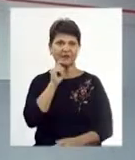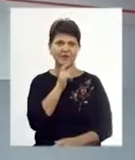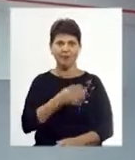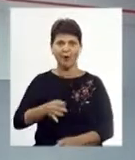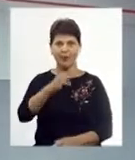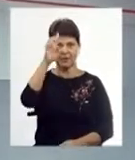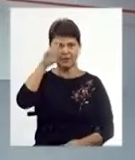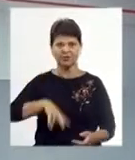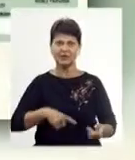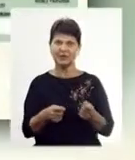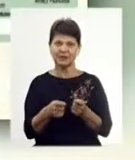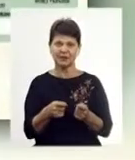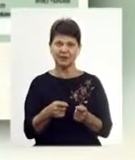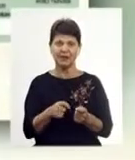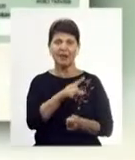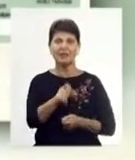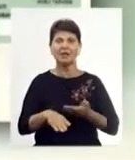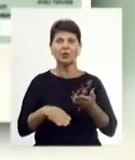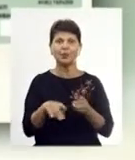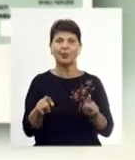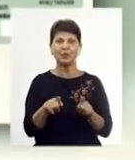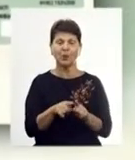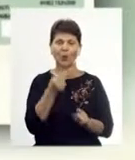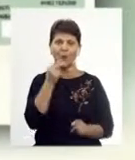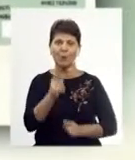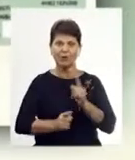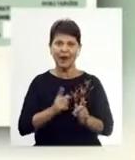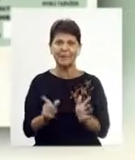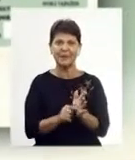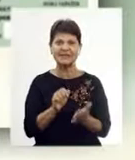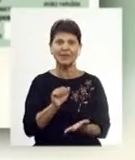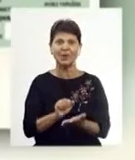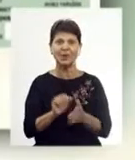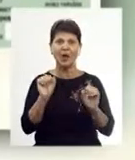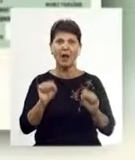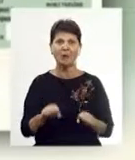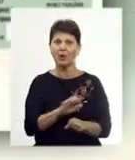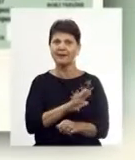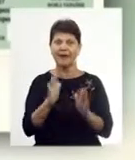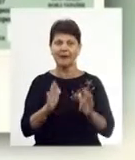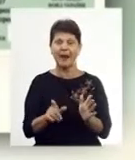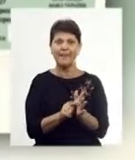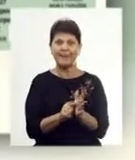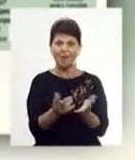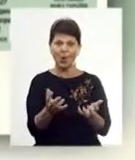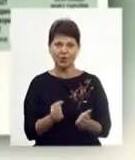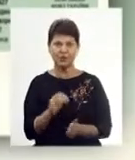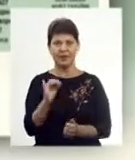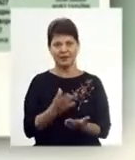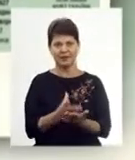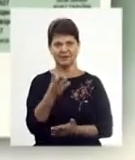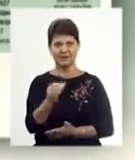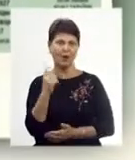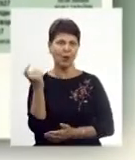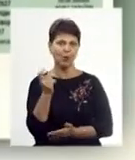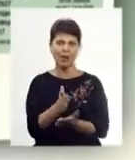облдержадміністрації. За допомогою такого модернізованого пенсійного документу можна не лише отримати пенсію, а й сплатити